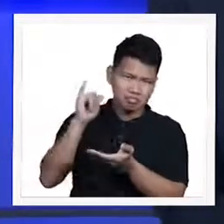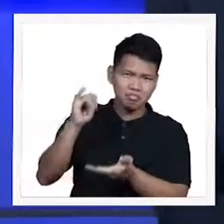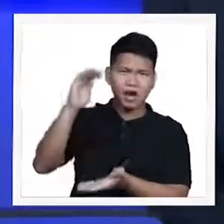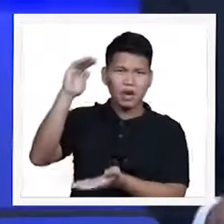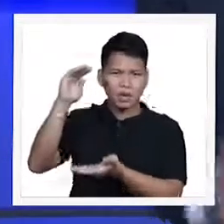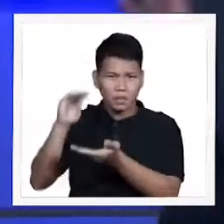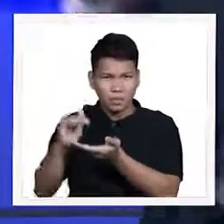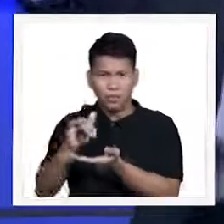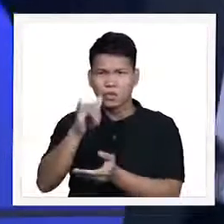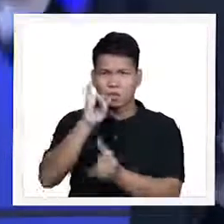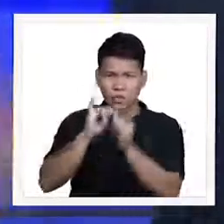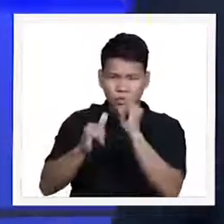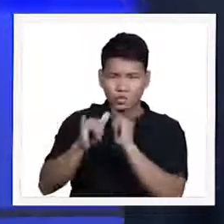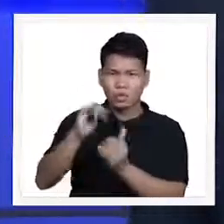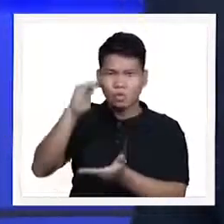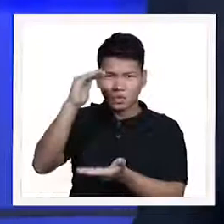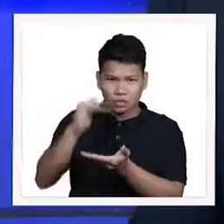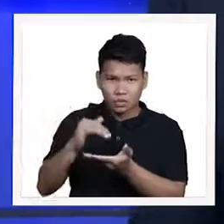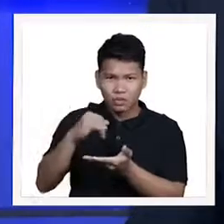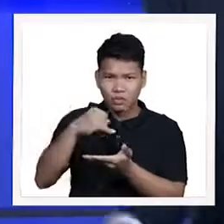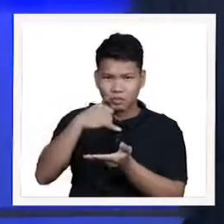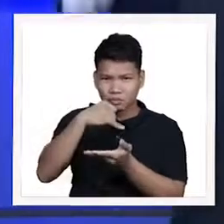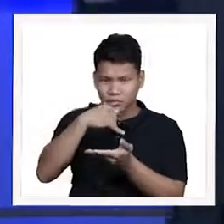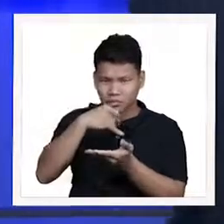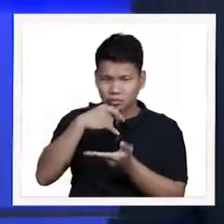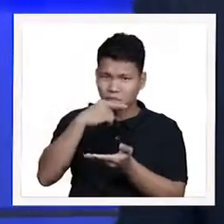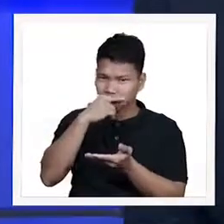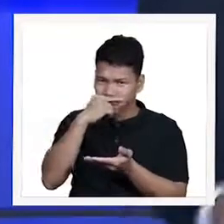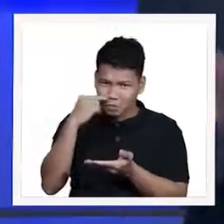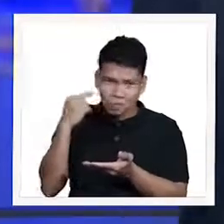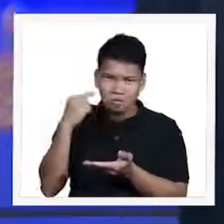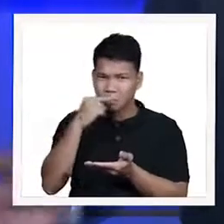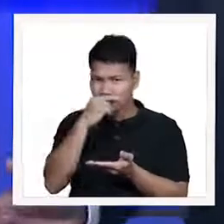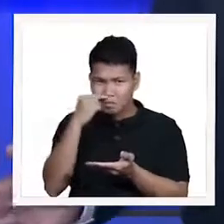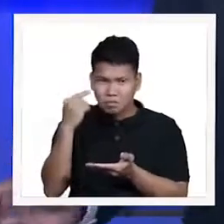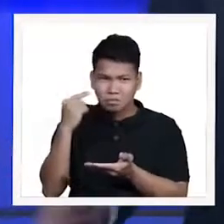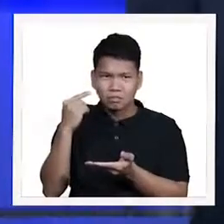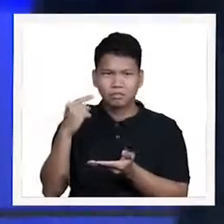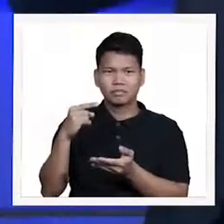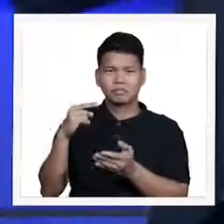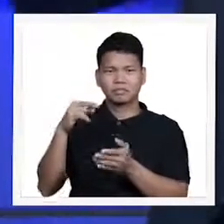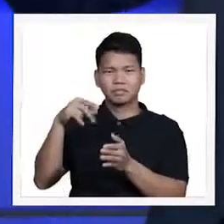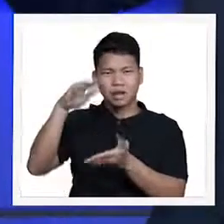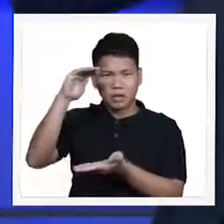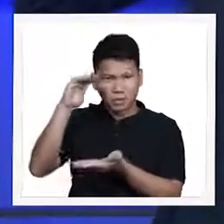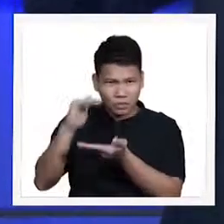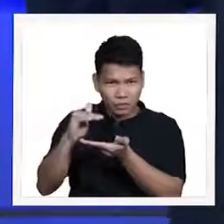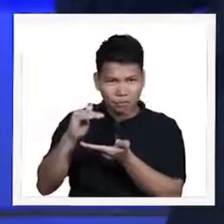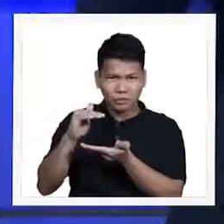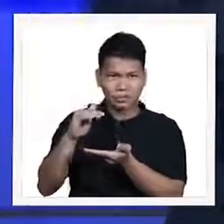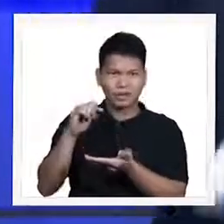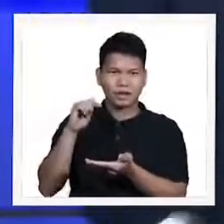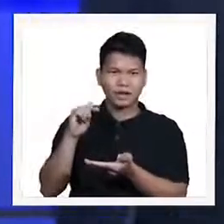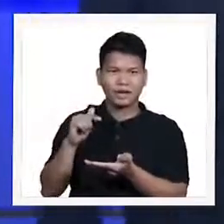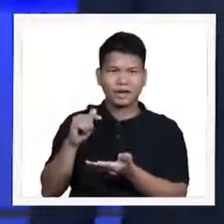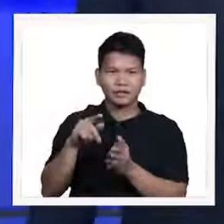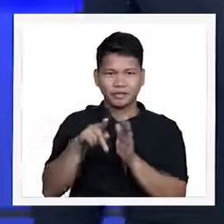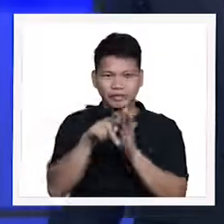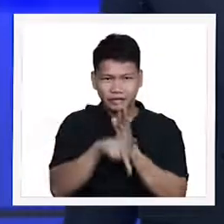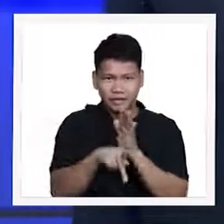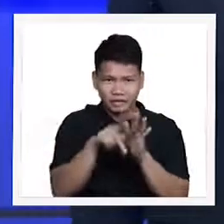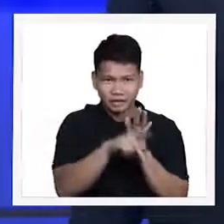abuse, less criminal behavior, fewer divorces, and higher marital